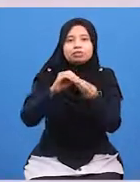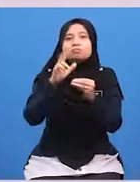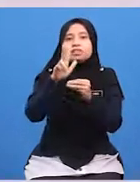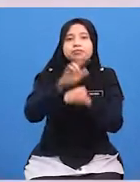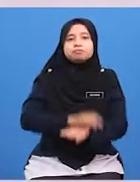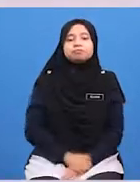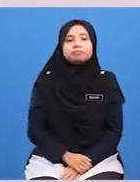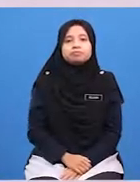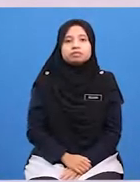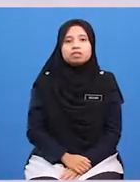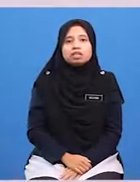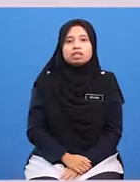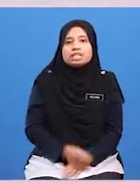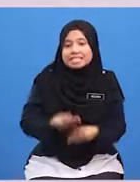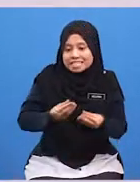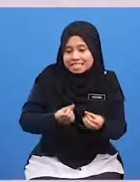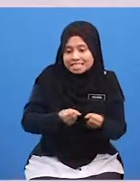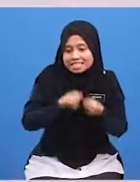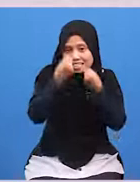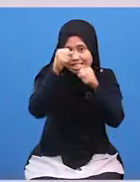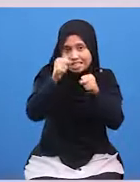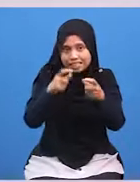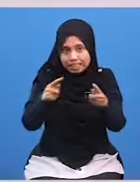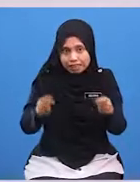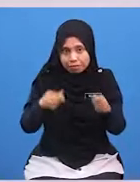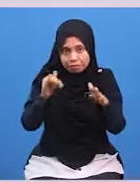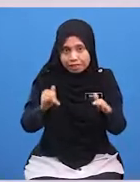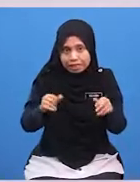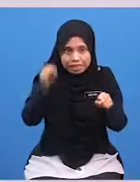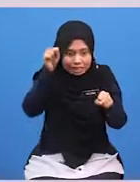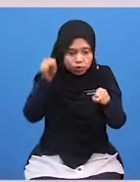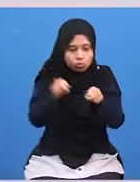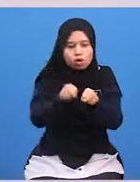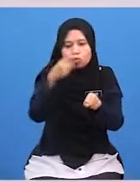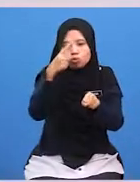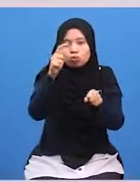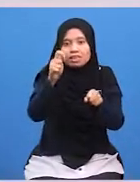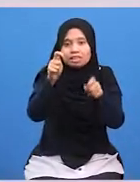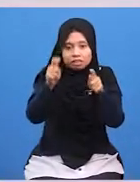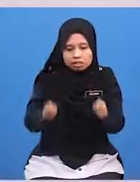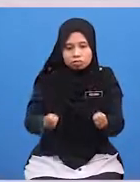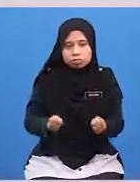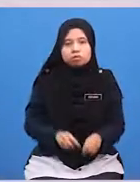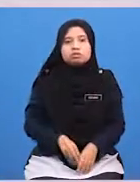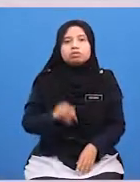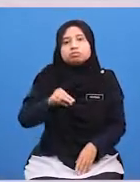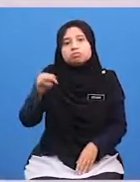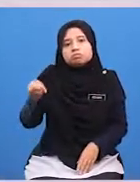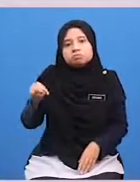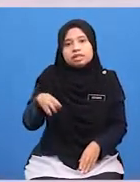Menyediakan Tempat Yang Bersesuaian Untuk Tetamu Murid-murid